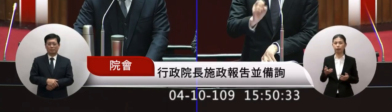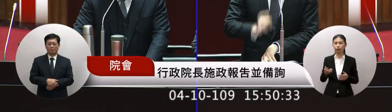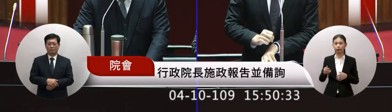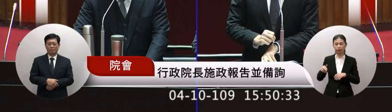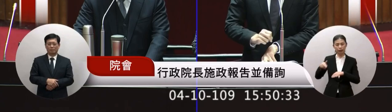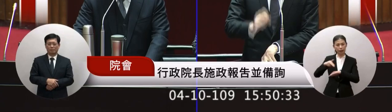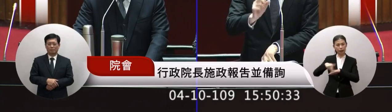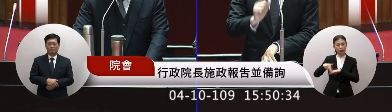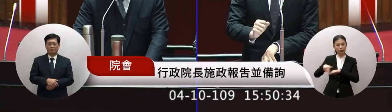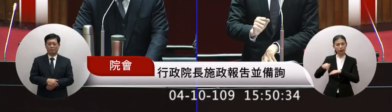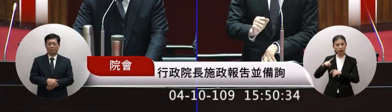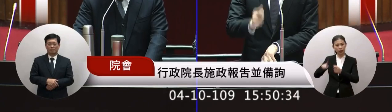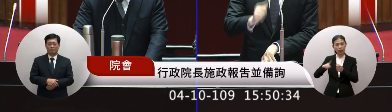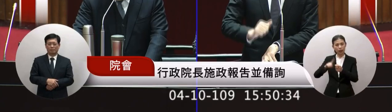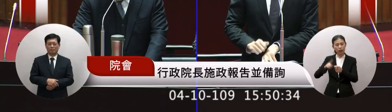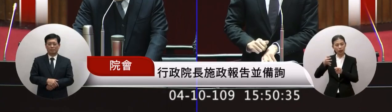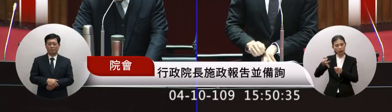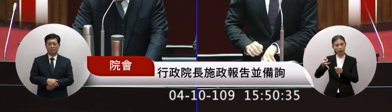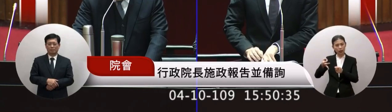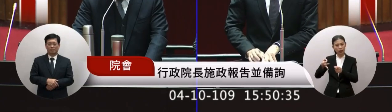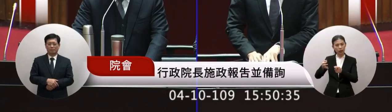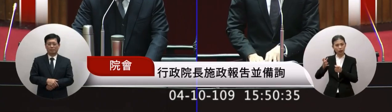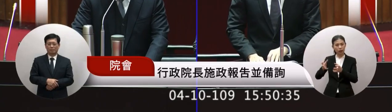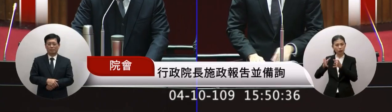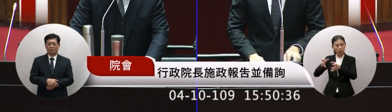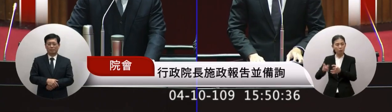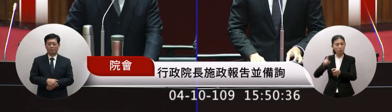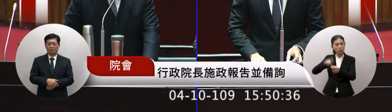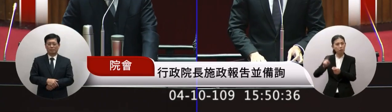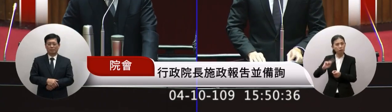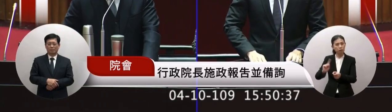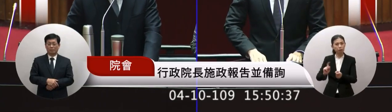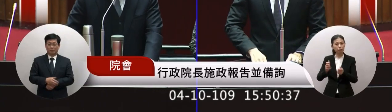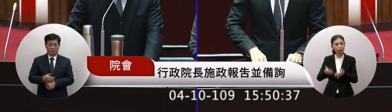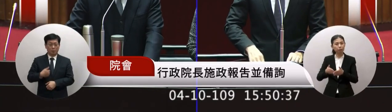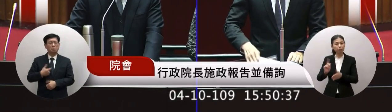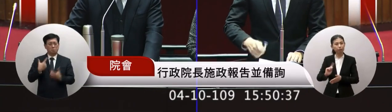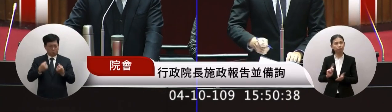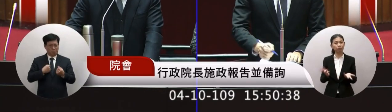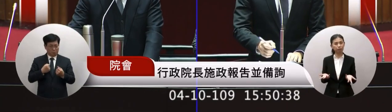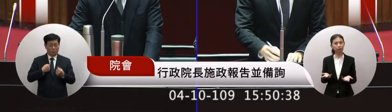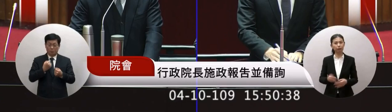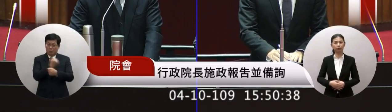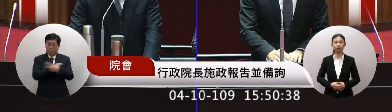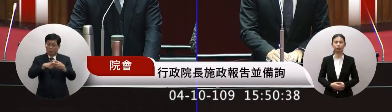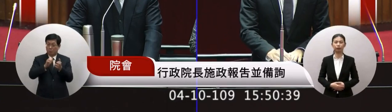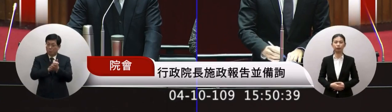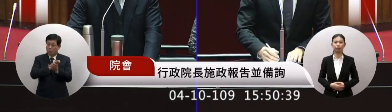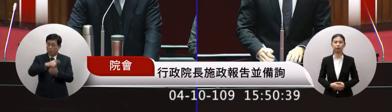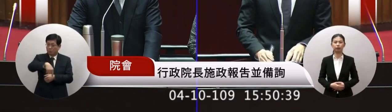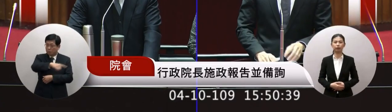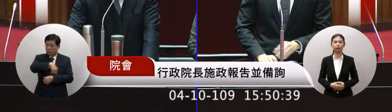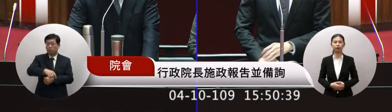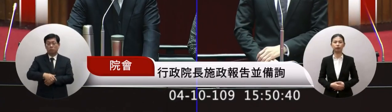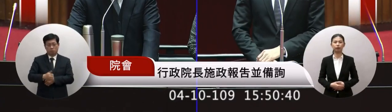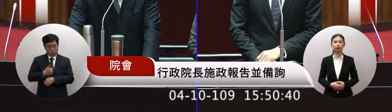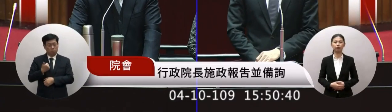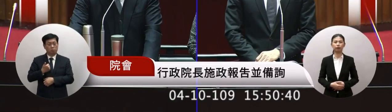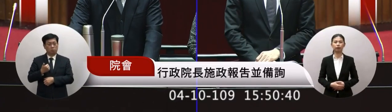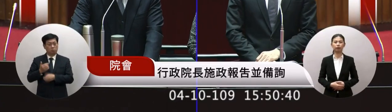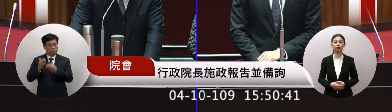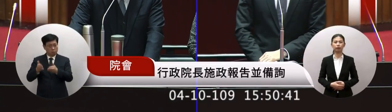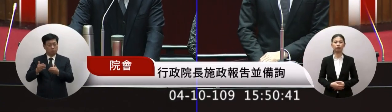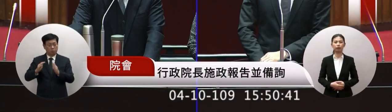共的原因對你來說是最重要還是什麼我們就知道老公朋友實在說對國家